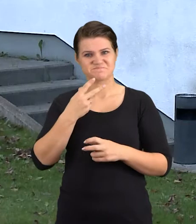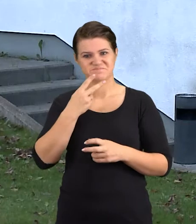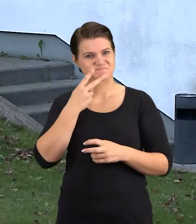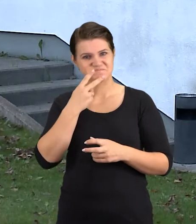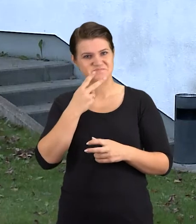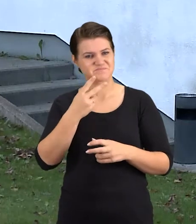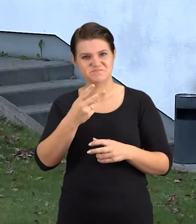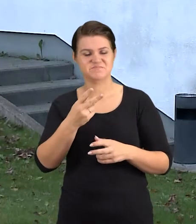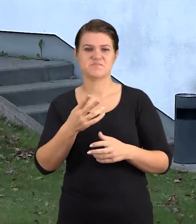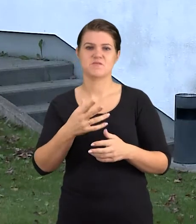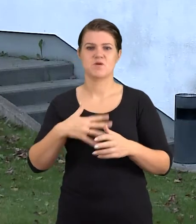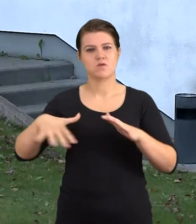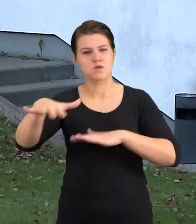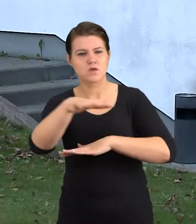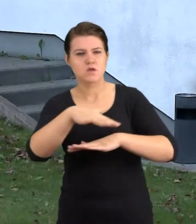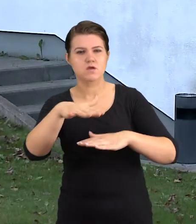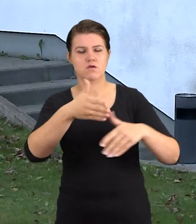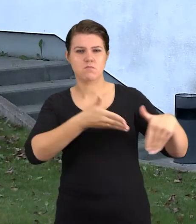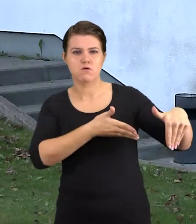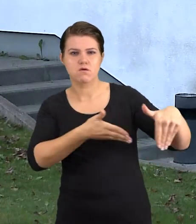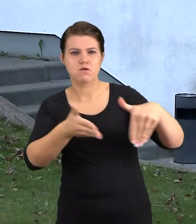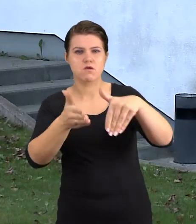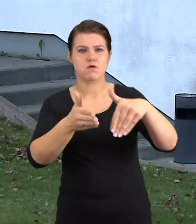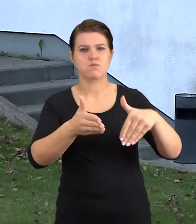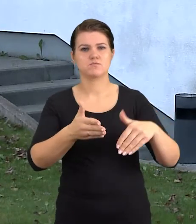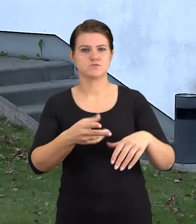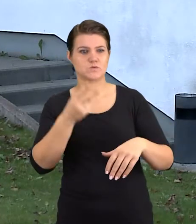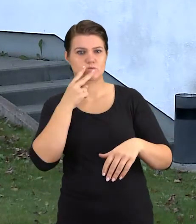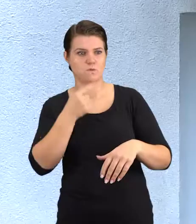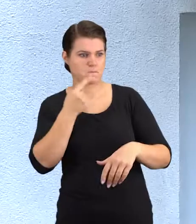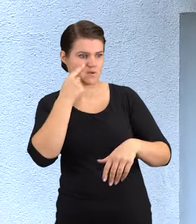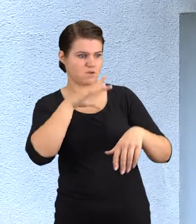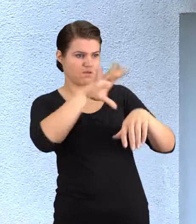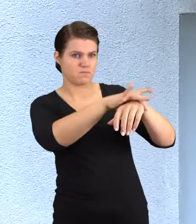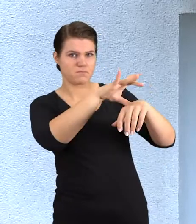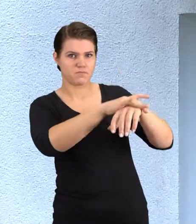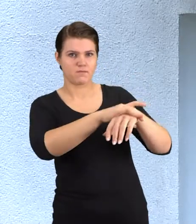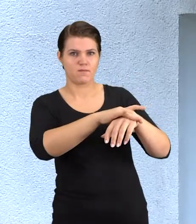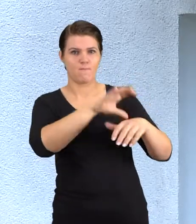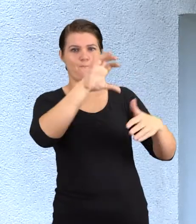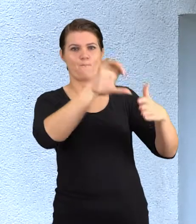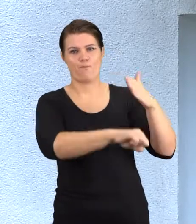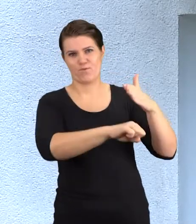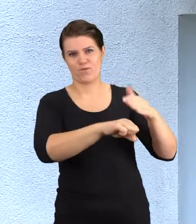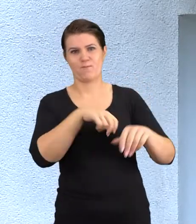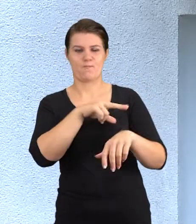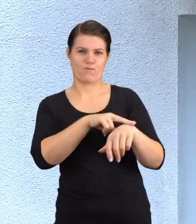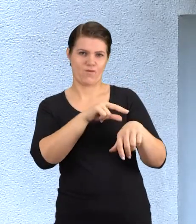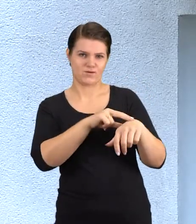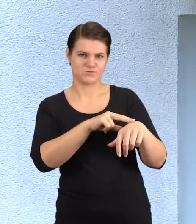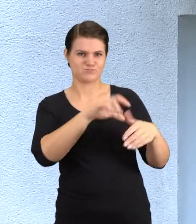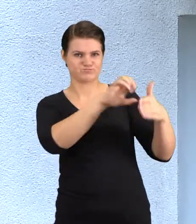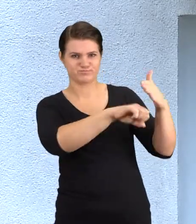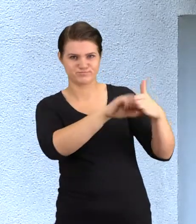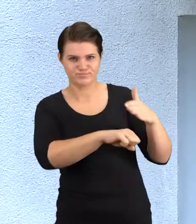nesimato, kai šiaip lygoninių lankytojus už rūkymą praėjimuose ar kiemuose gaudydavo ir bausdavo policija. O kaip dirbti